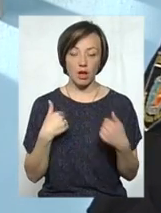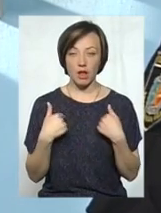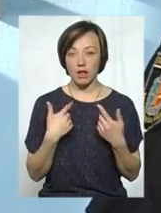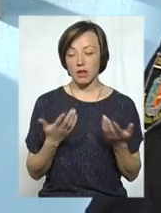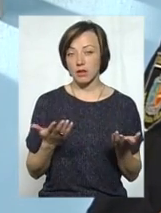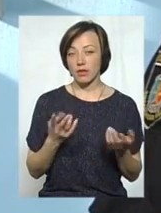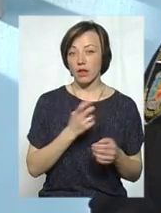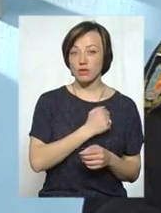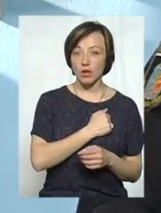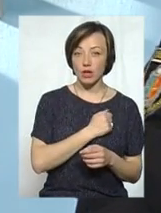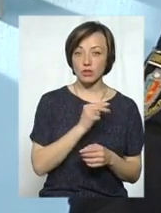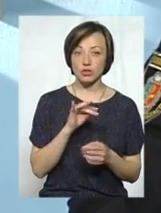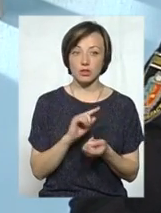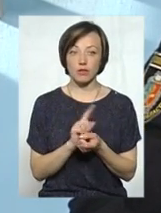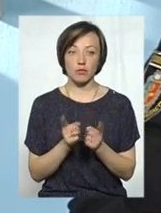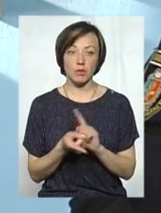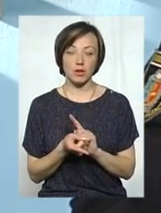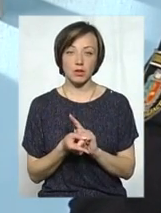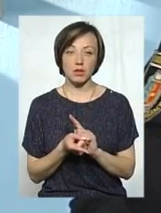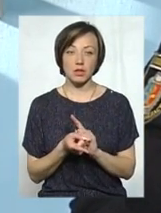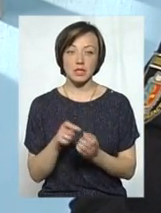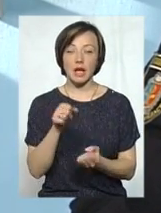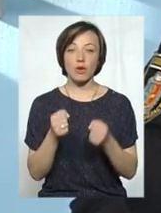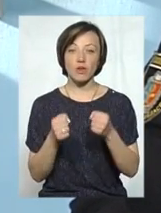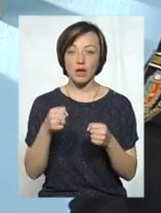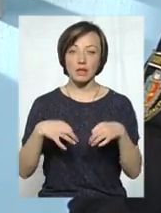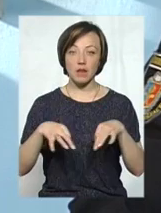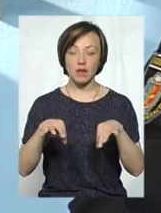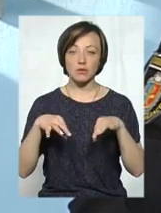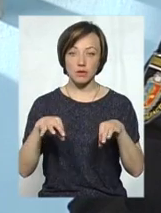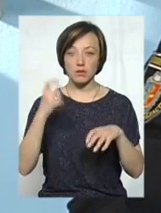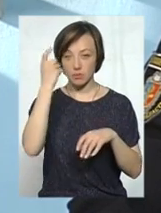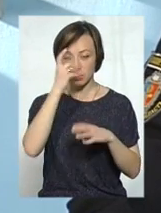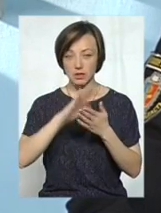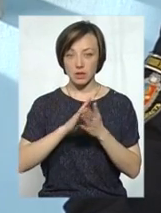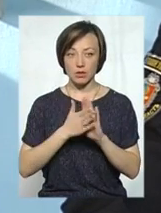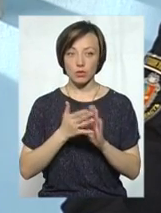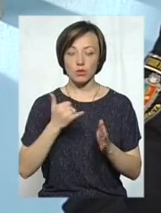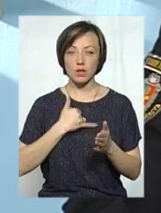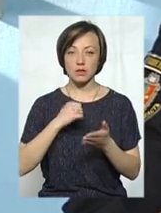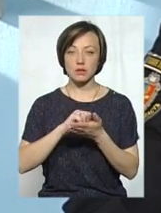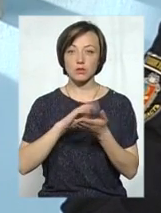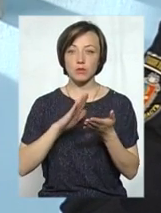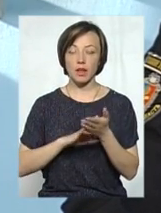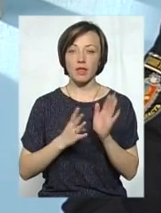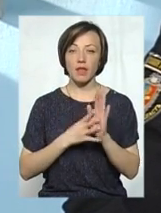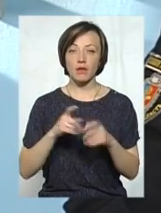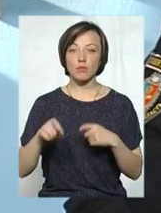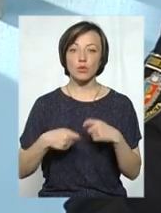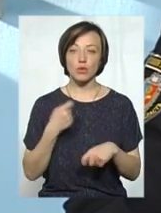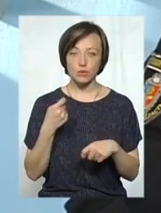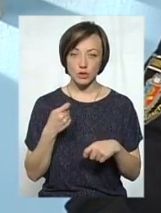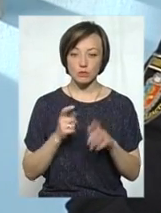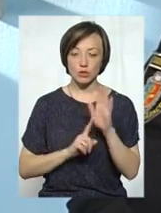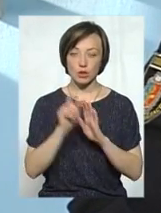навпаки, за керування транспортними засобами на тверезому стані в нас задокументовано лише 9 порушень з початку